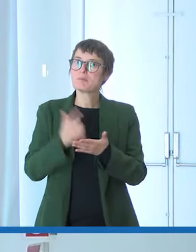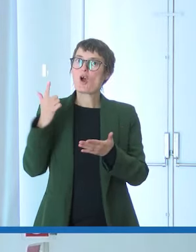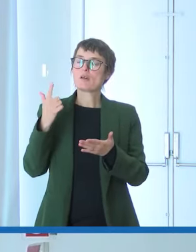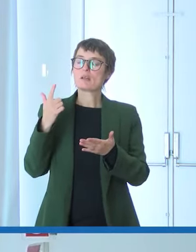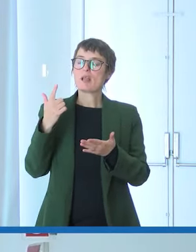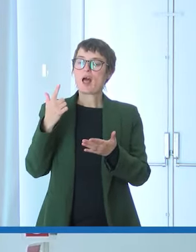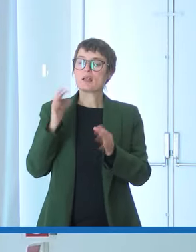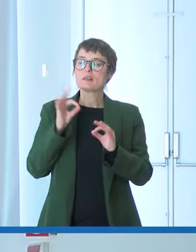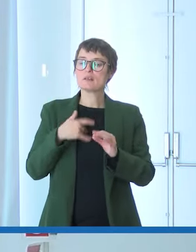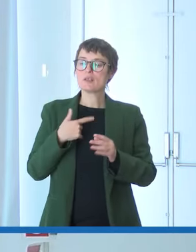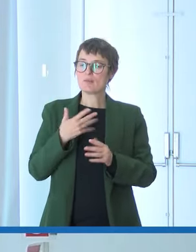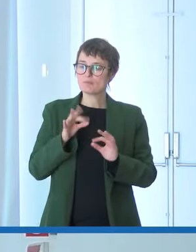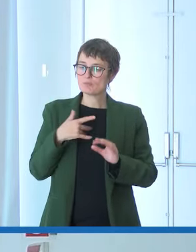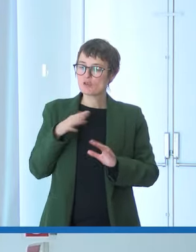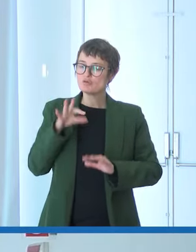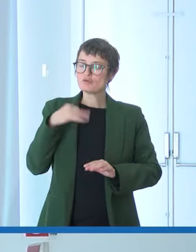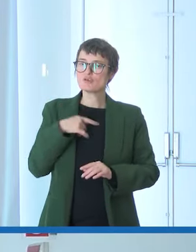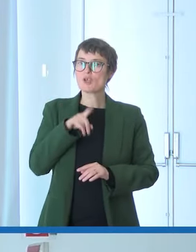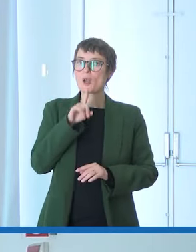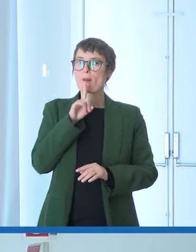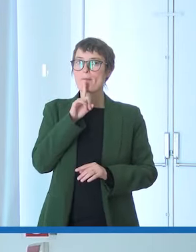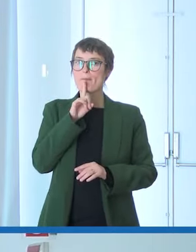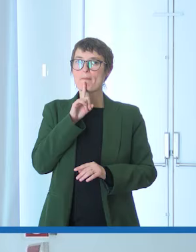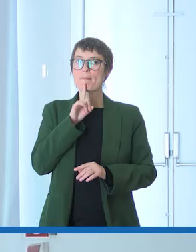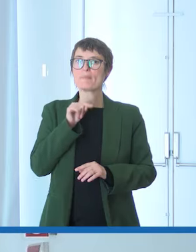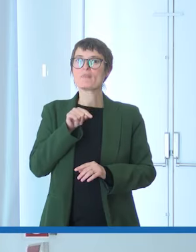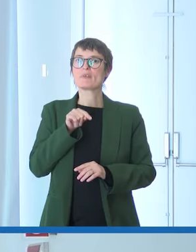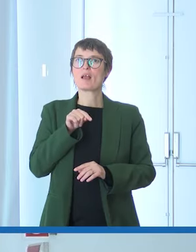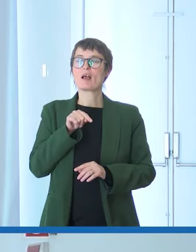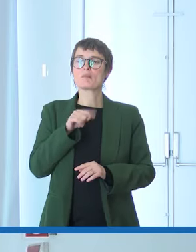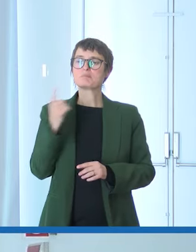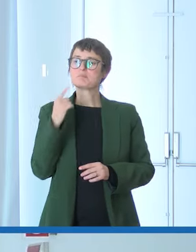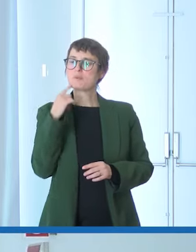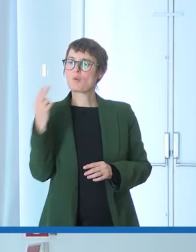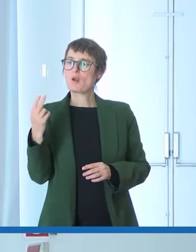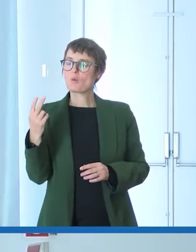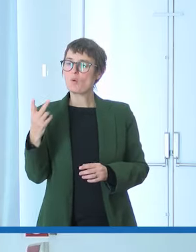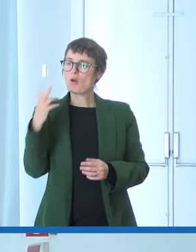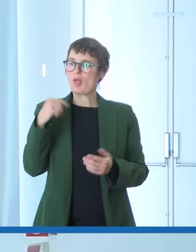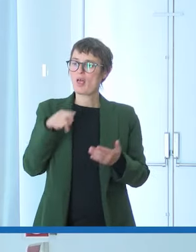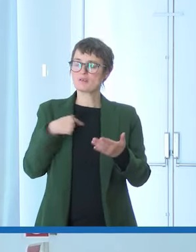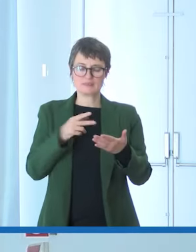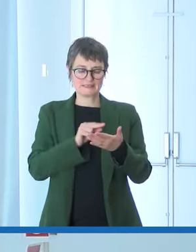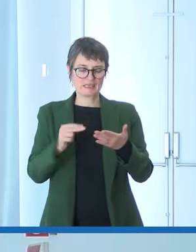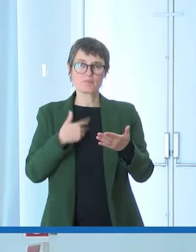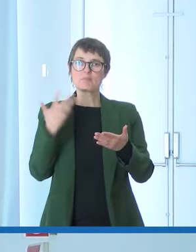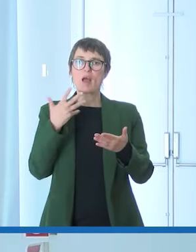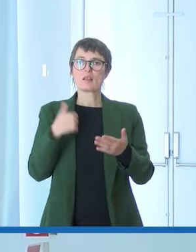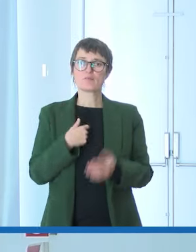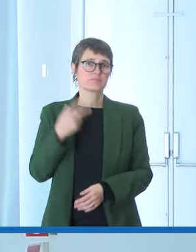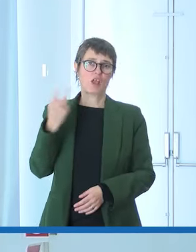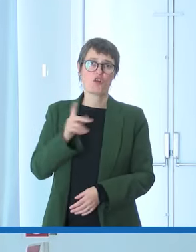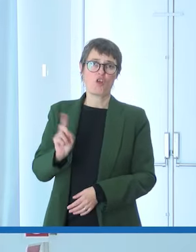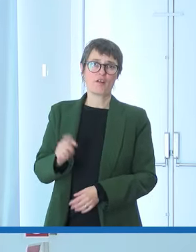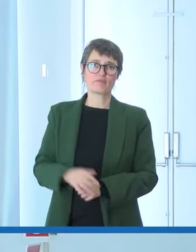non dire e quando ti dicono che quello che hai scritto è sbagliato non è mica vero perché